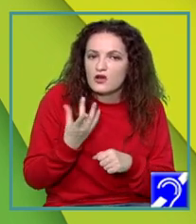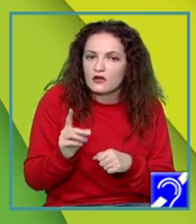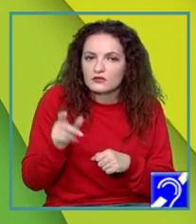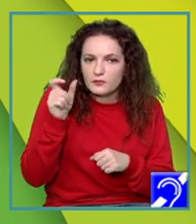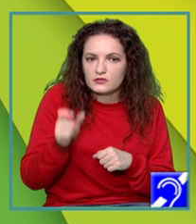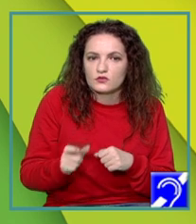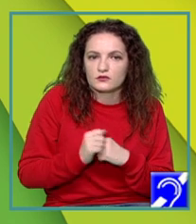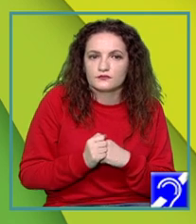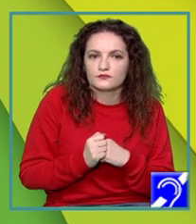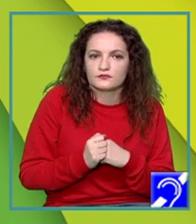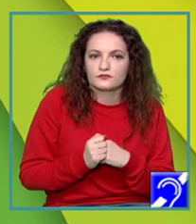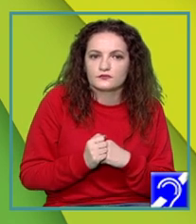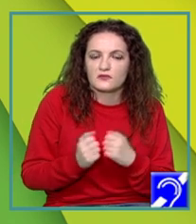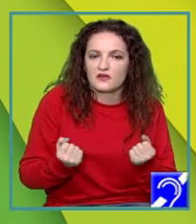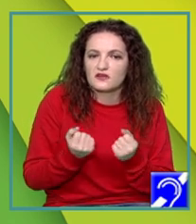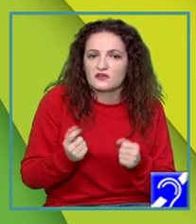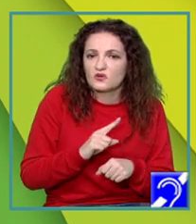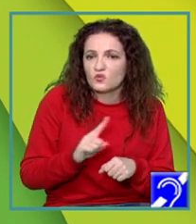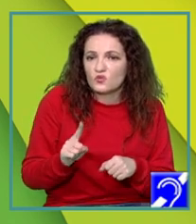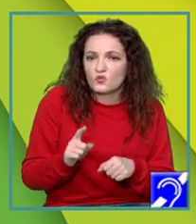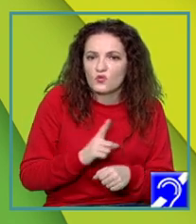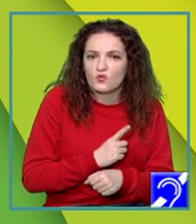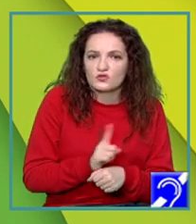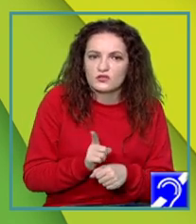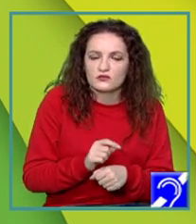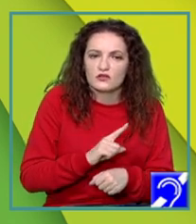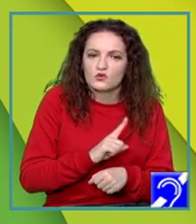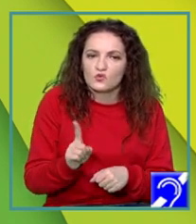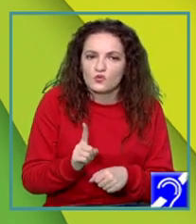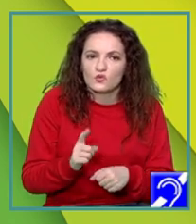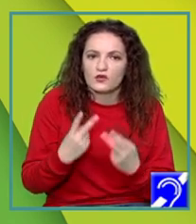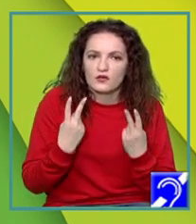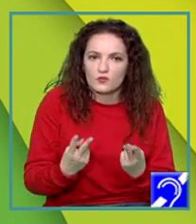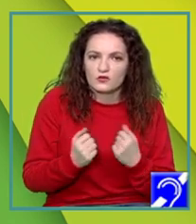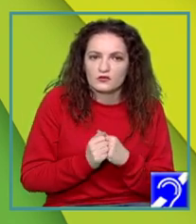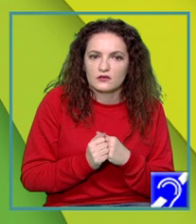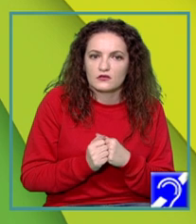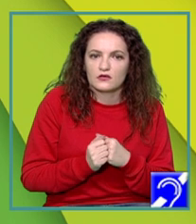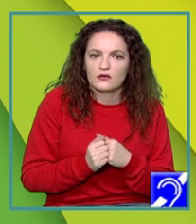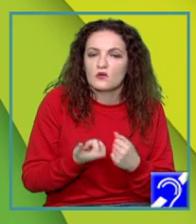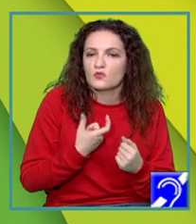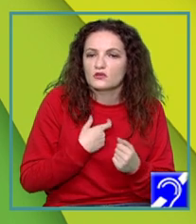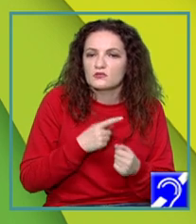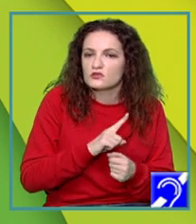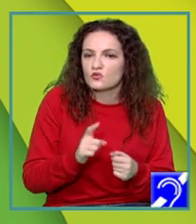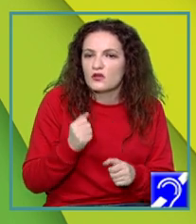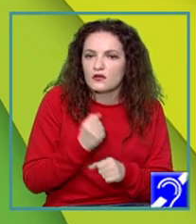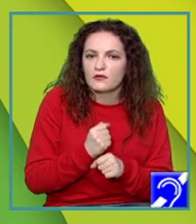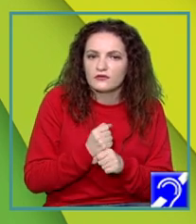nici urgente și nici importante, iar pe acestea pur și simplu putem să le tăiem de pe listă.